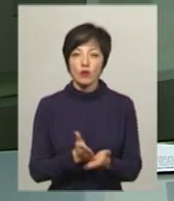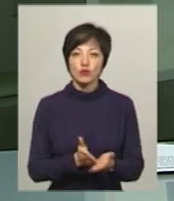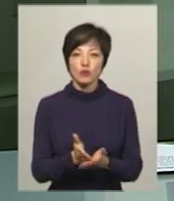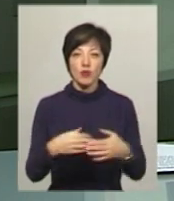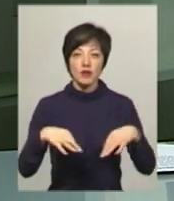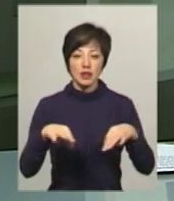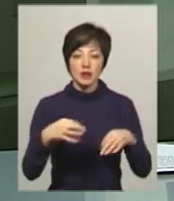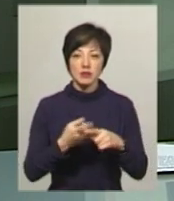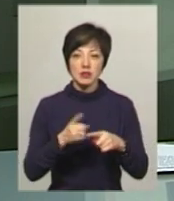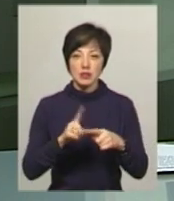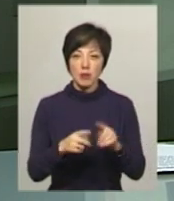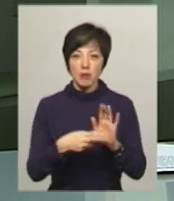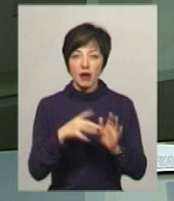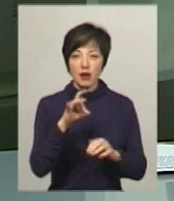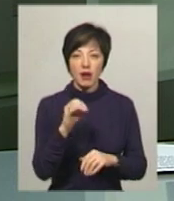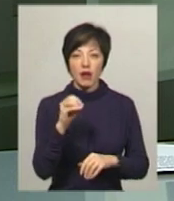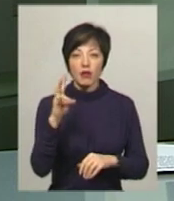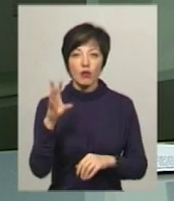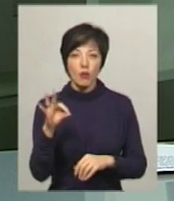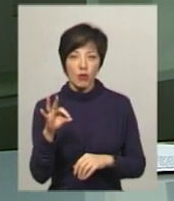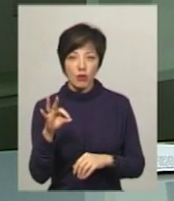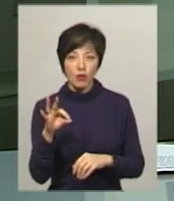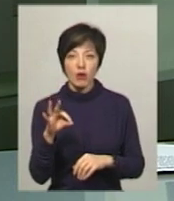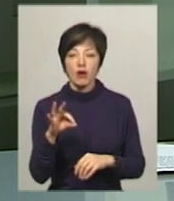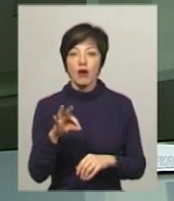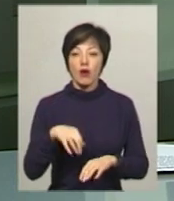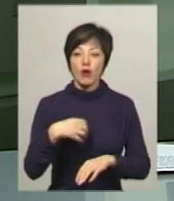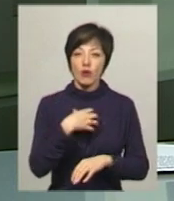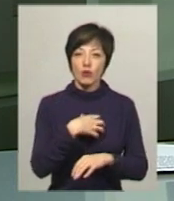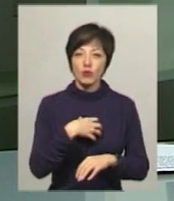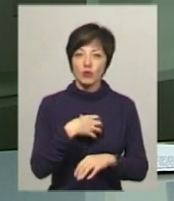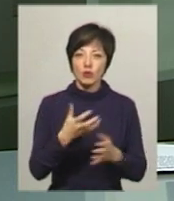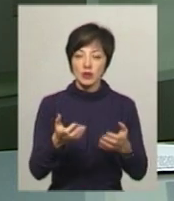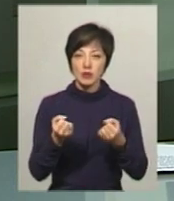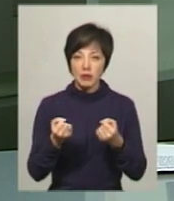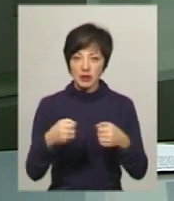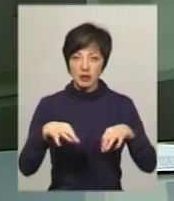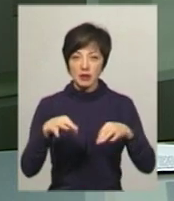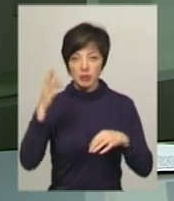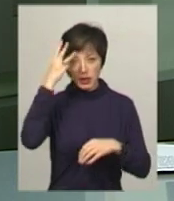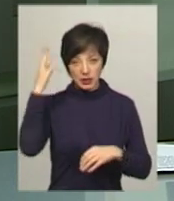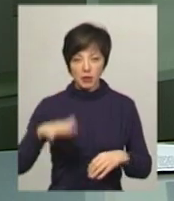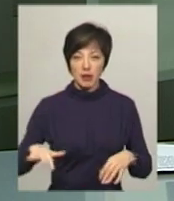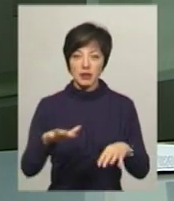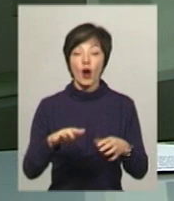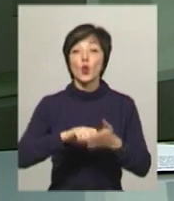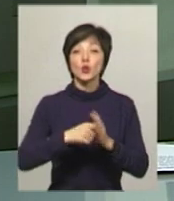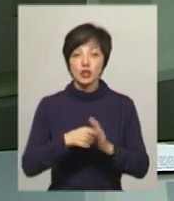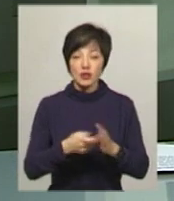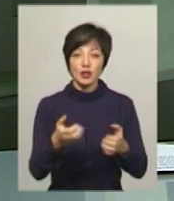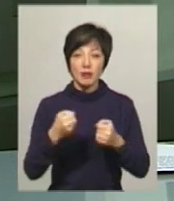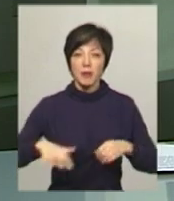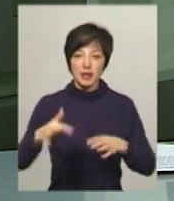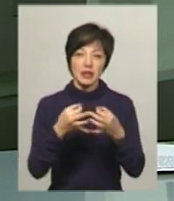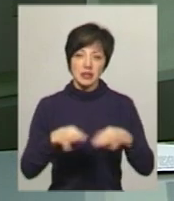транспорт. Це автівки марки «Рено» великої прохідності. Ключовий транспорт у медики отримали в Хмельницькому на Майдані Незалежності. Подробиці